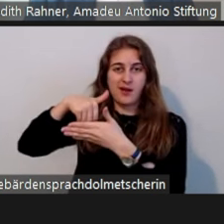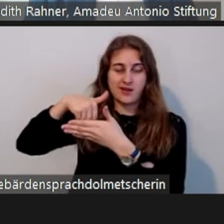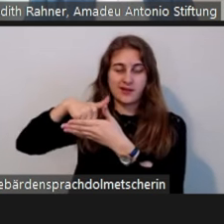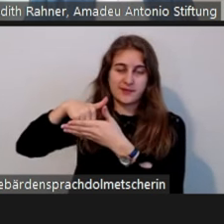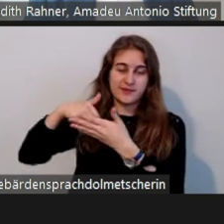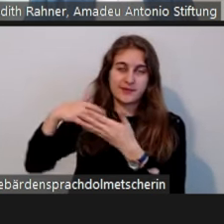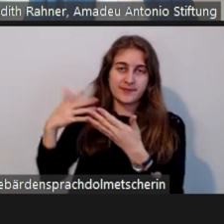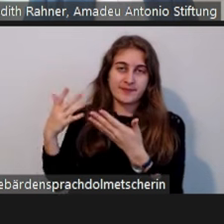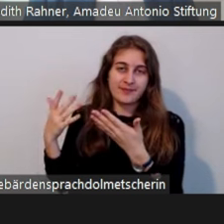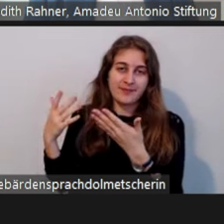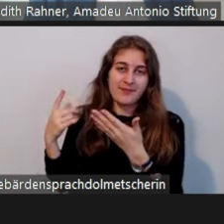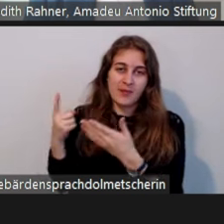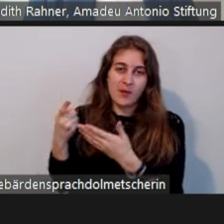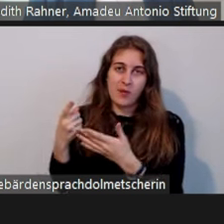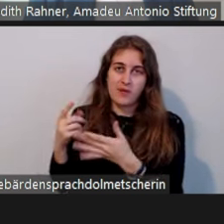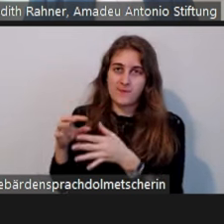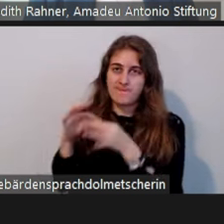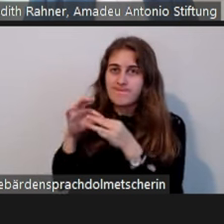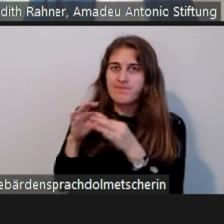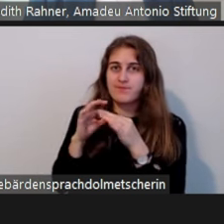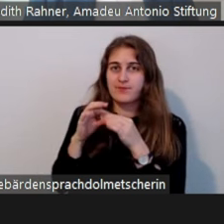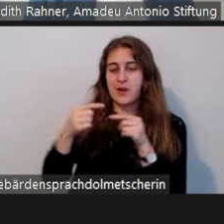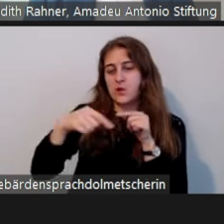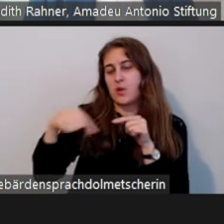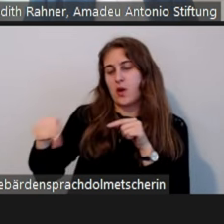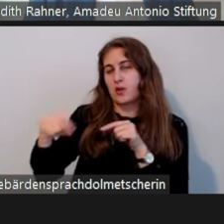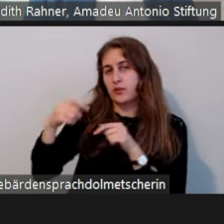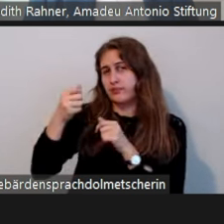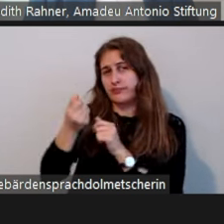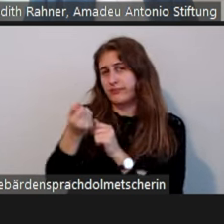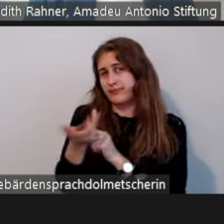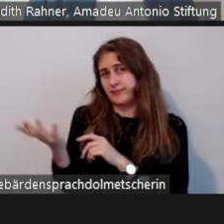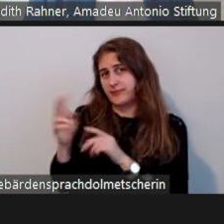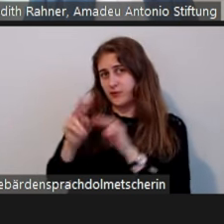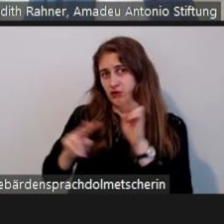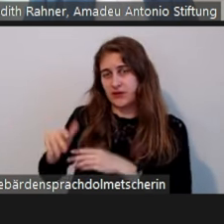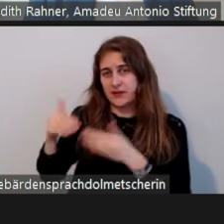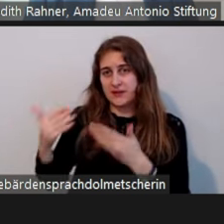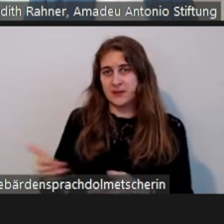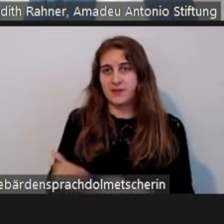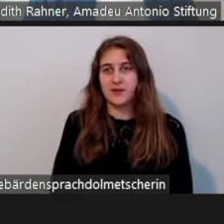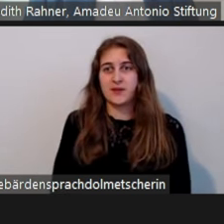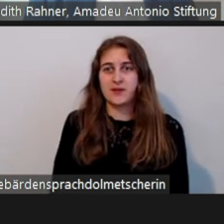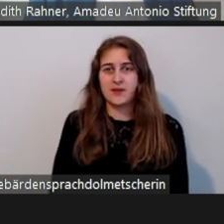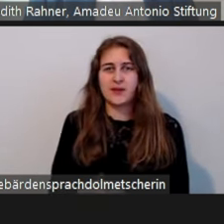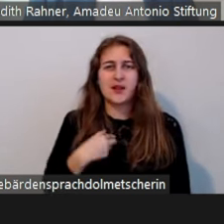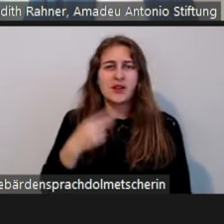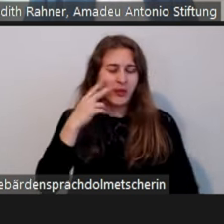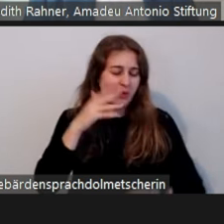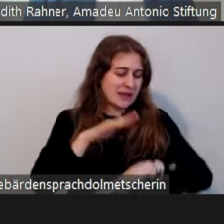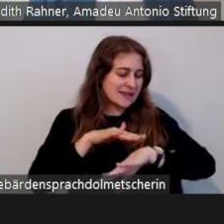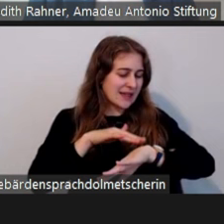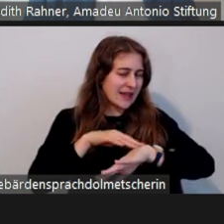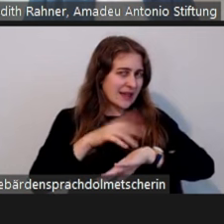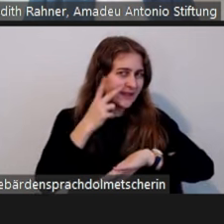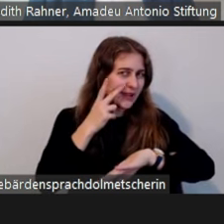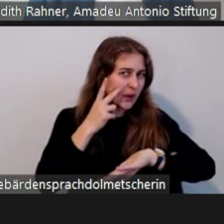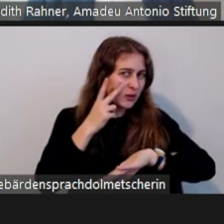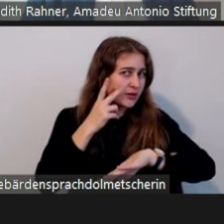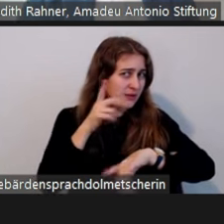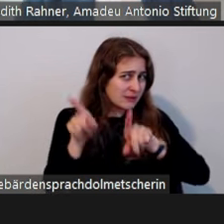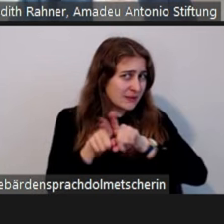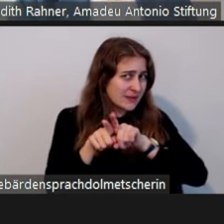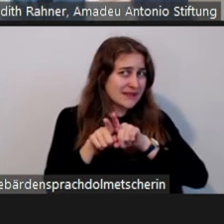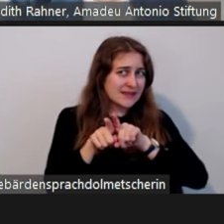Zuordnungen zutreffen kann. Ich würde mal ganz kurz auf die Zeit gucken. Okay, ich gebe